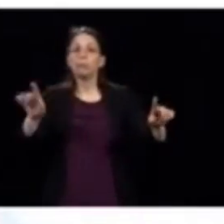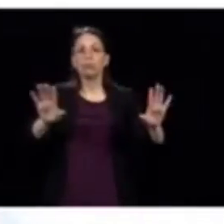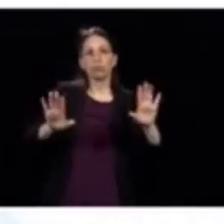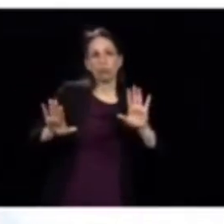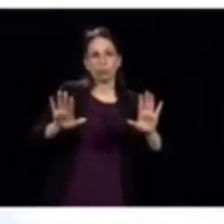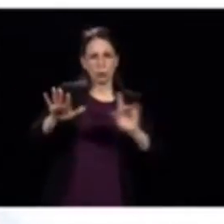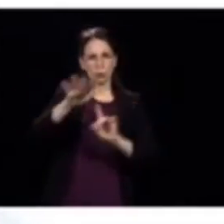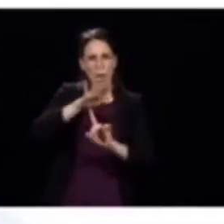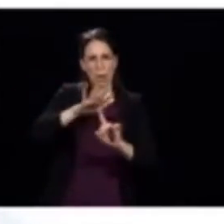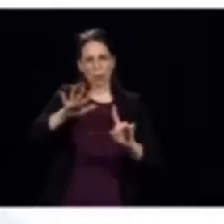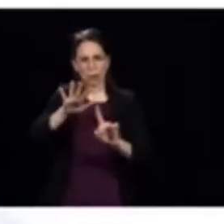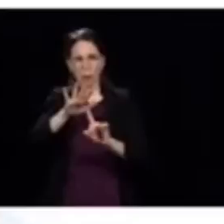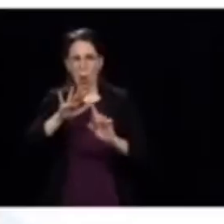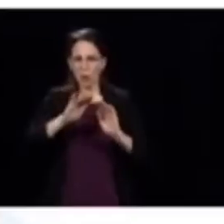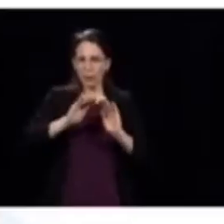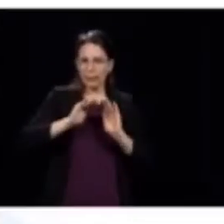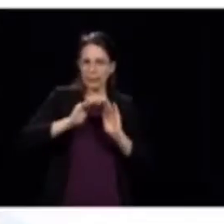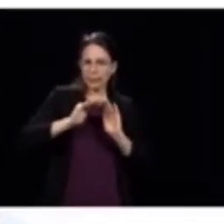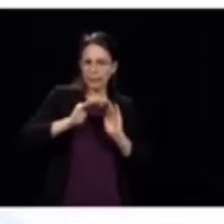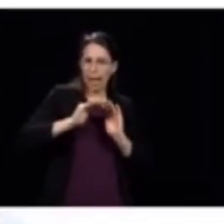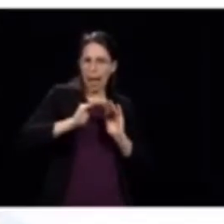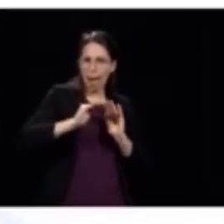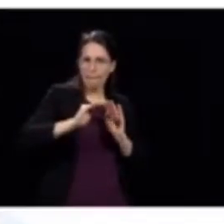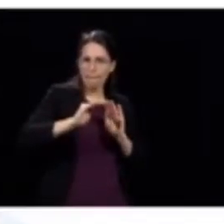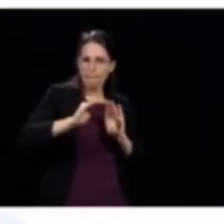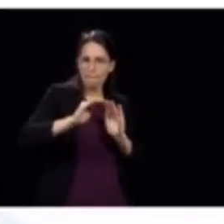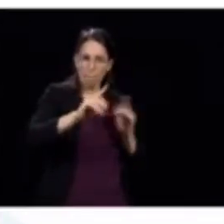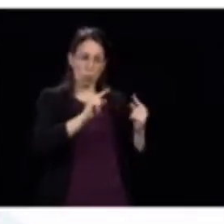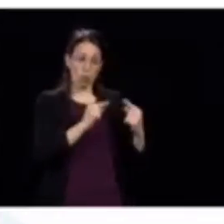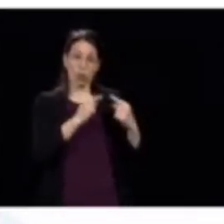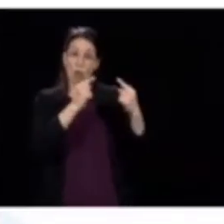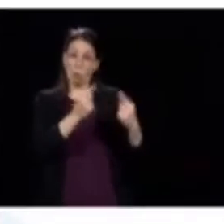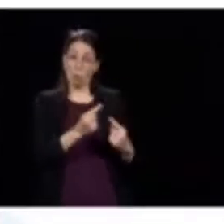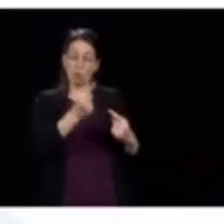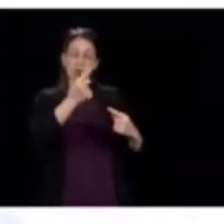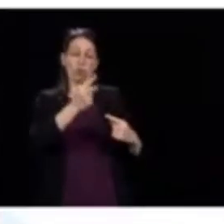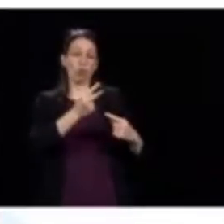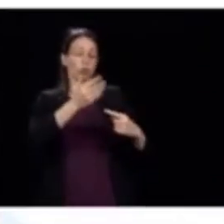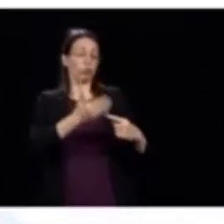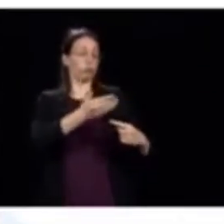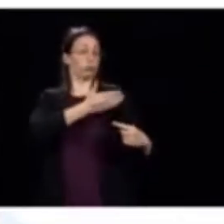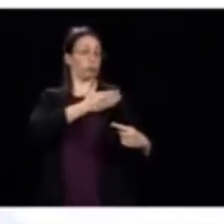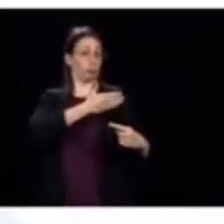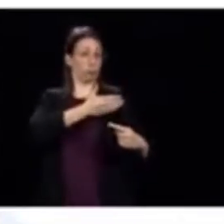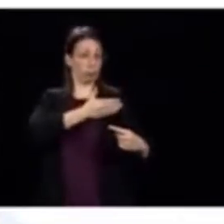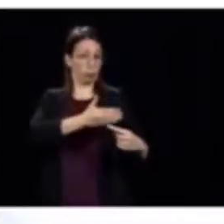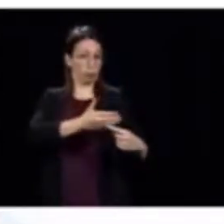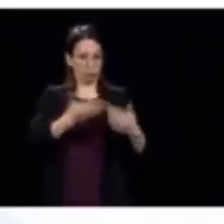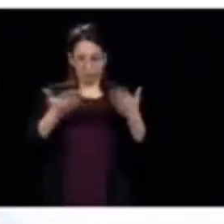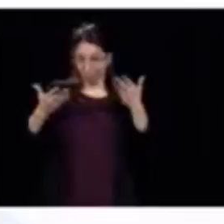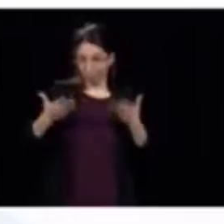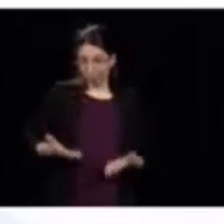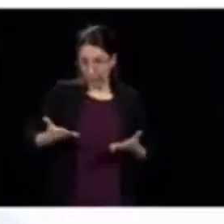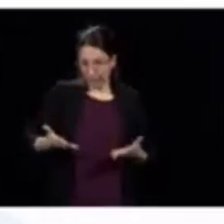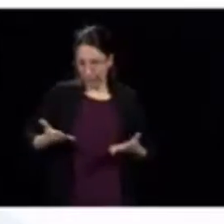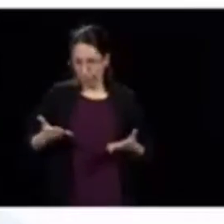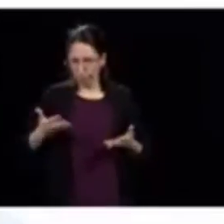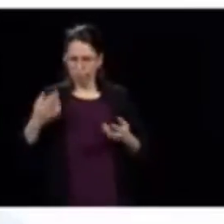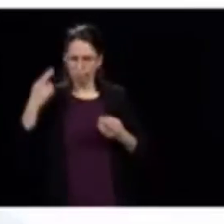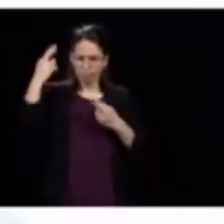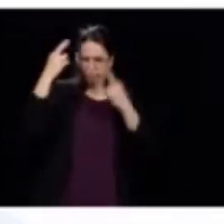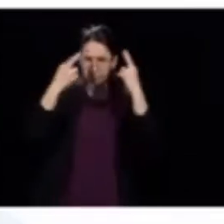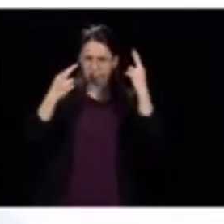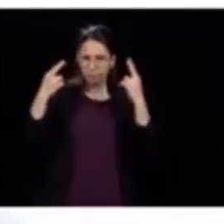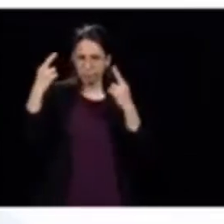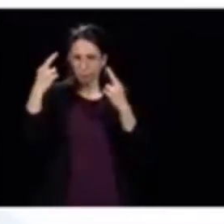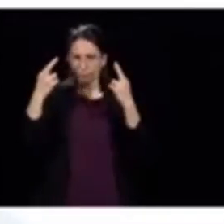situation est pas mal stable depuis un certain nombre de jours. Donc, on est en train de regarder, là,